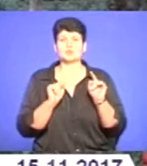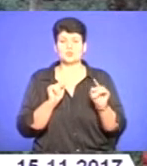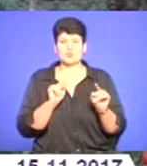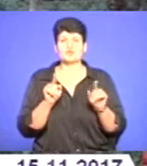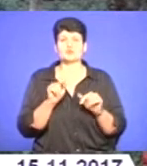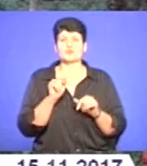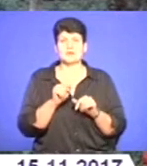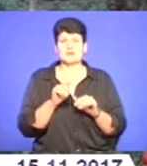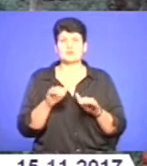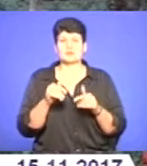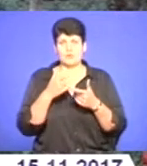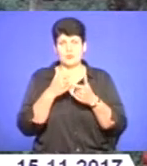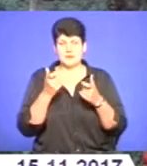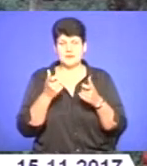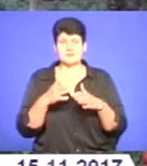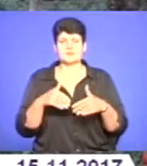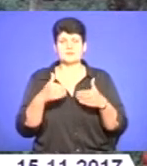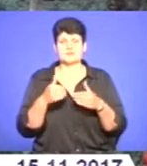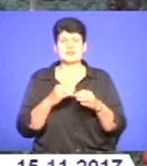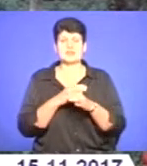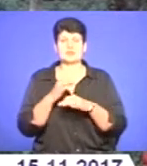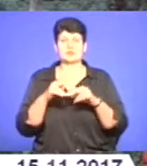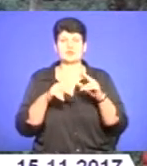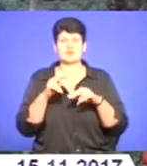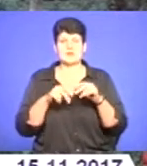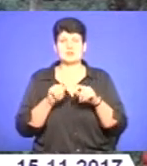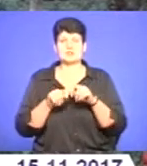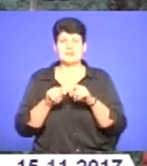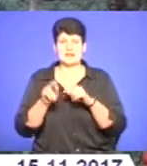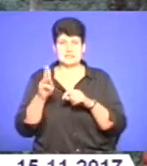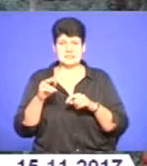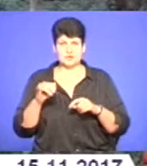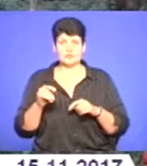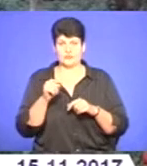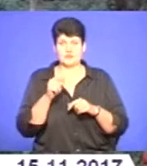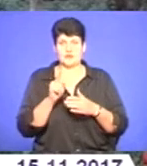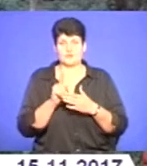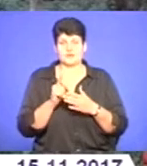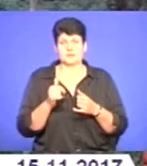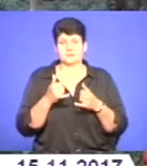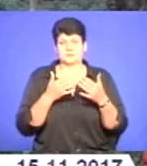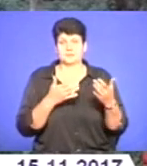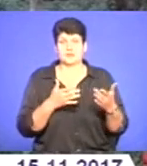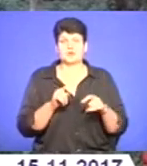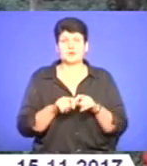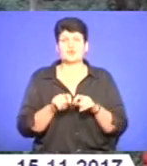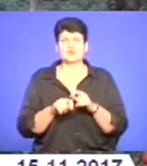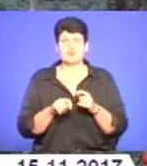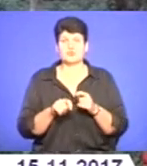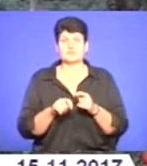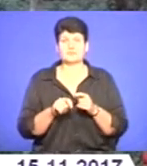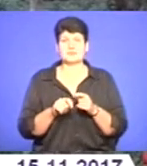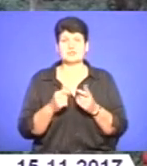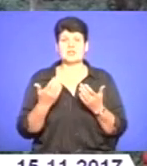що він або дав попередження, або звернувся архітектурно-будівельною інспекцією, адже вона наділена цими повноваженнями щодо контролю за